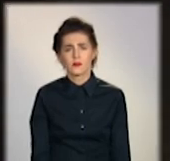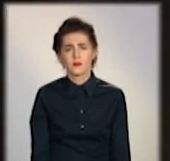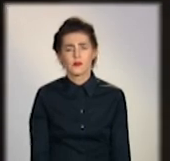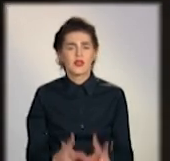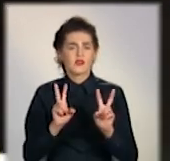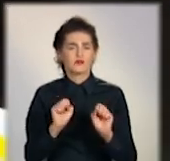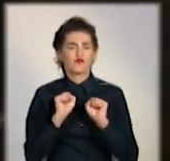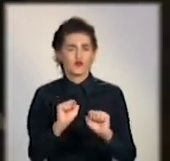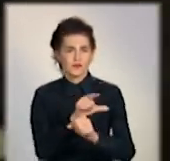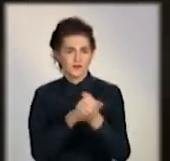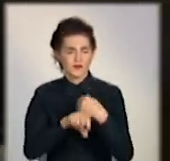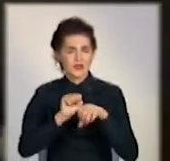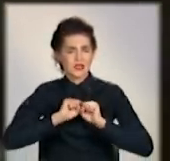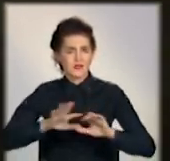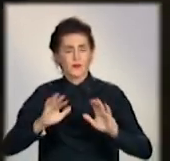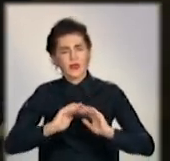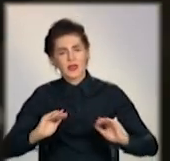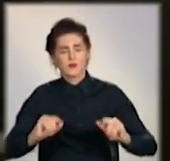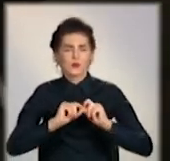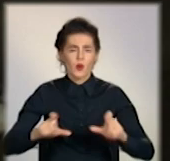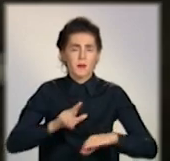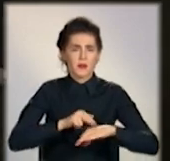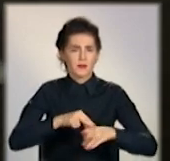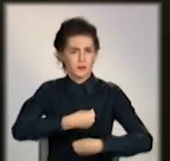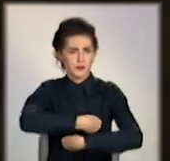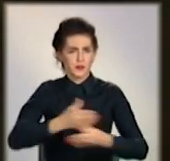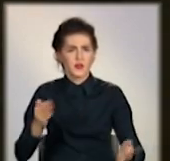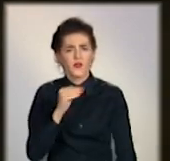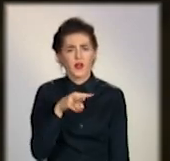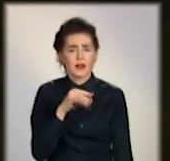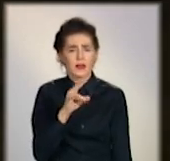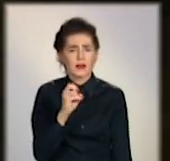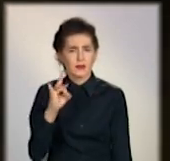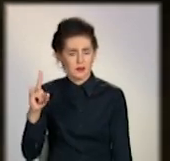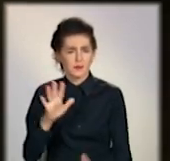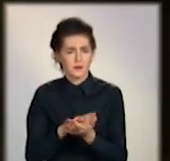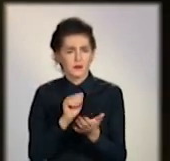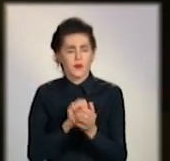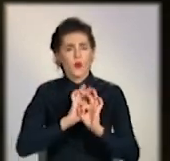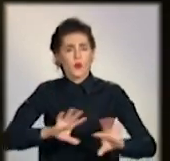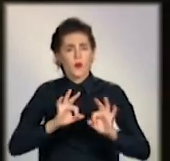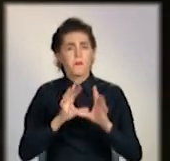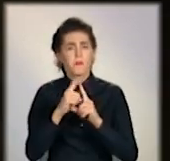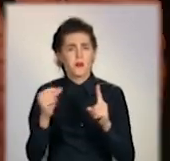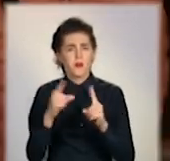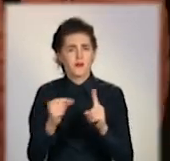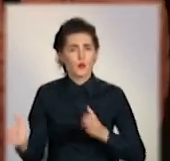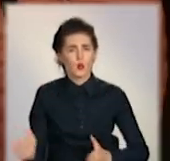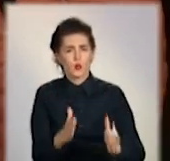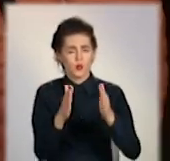Аби обезпечити школярів, патрульні роздають флікери та спочатку просять пригадати правила дорожнього руху.